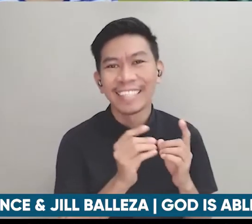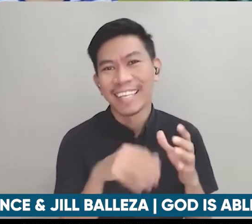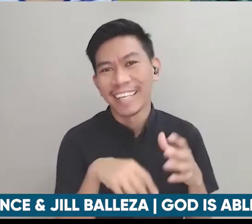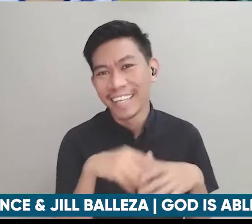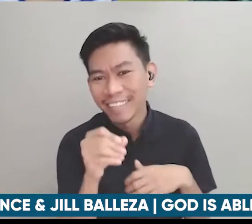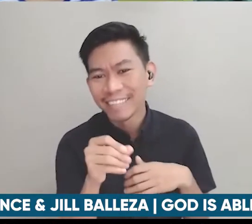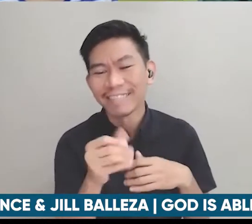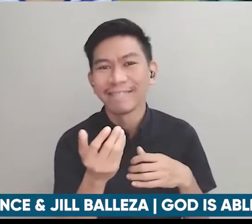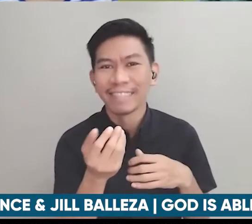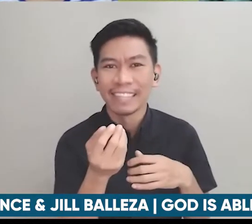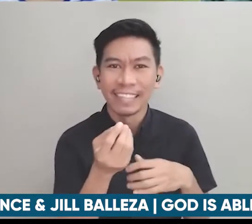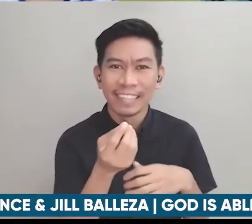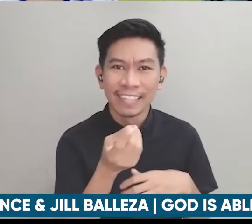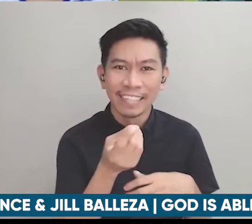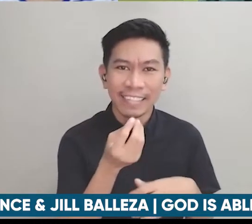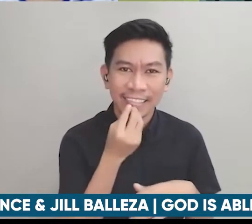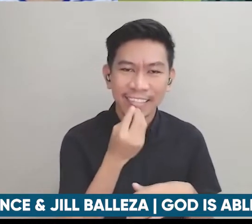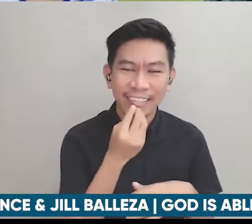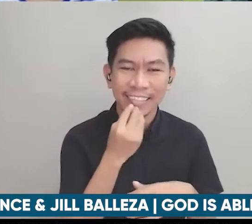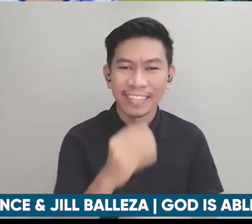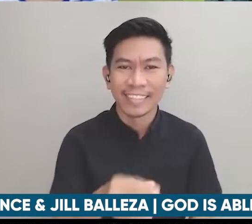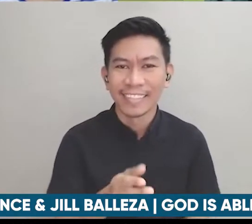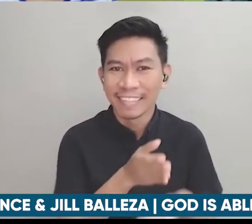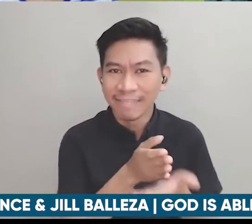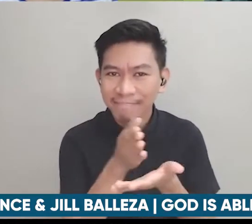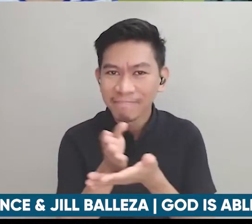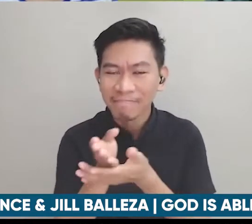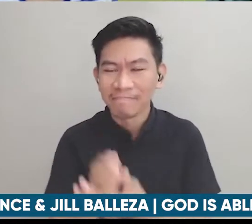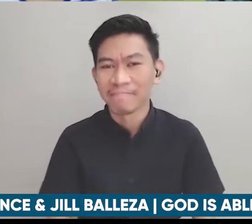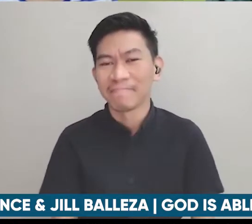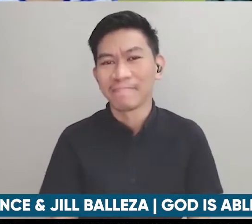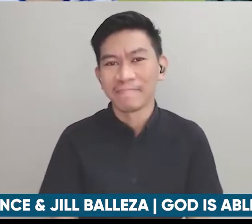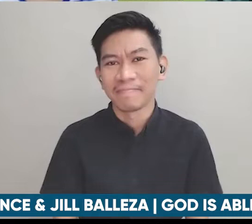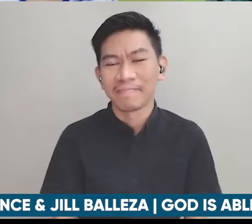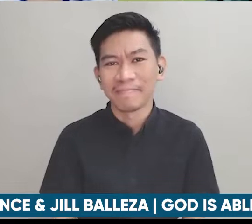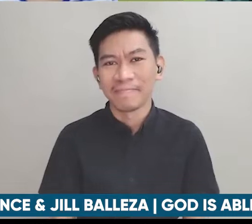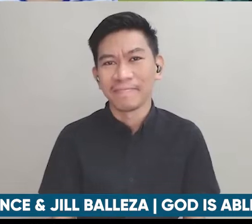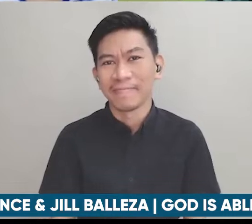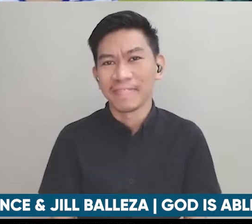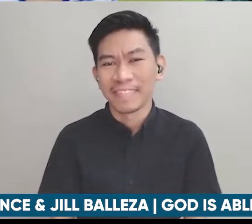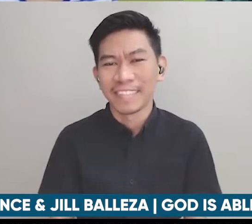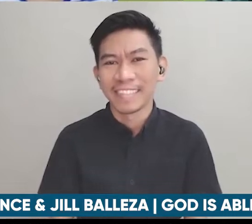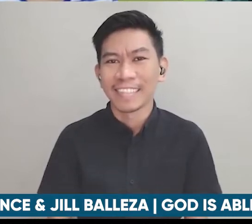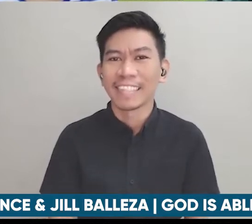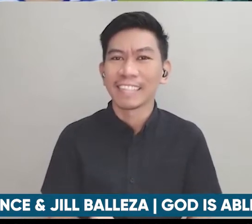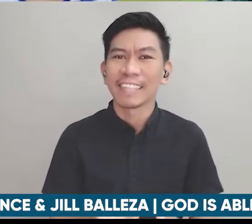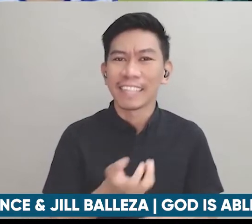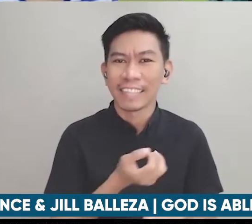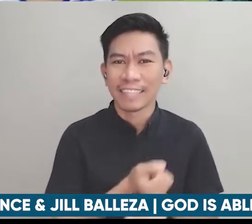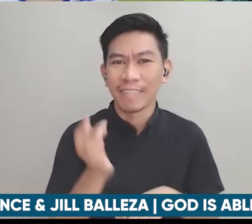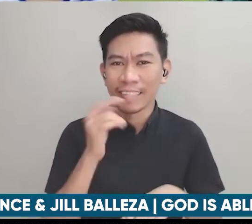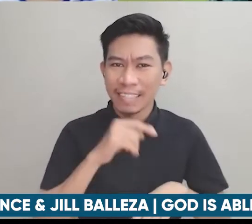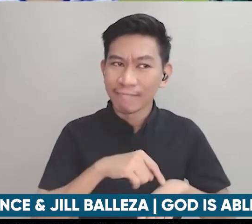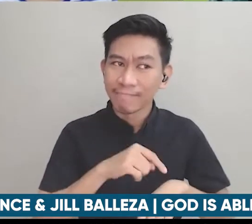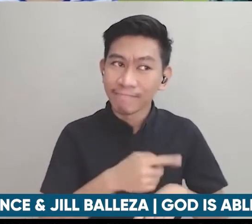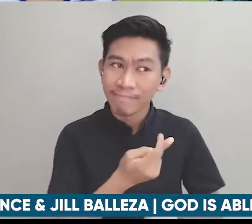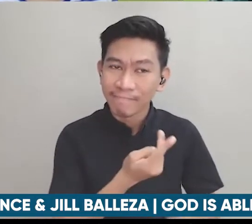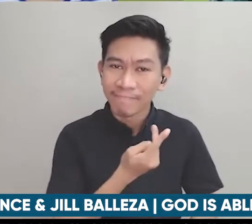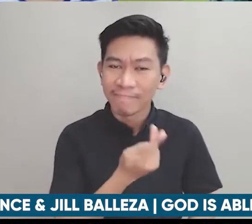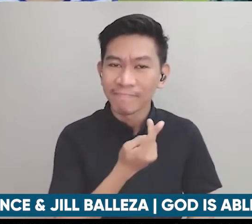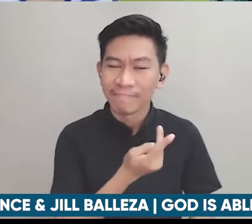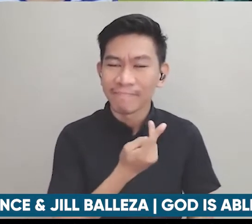so yung mga ganon it's a ano na kung baga makapag-spend time yung kaming dalawa lang din